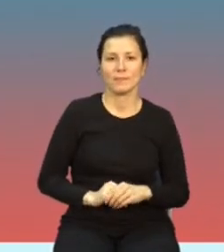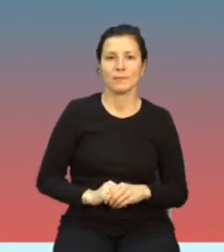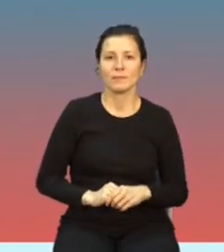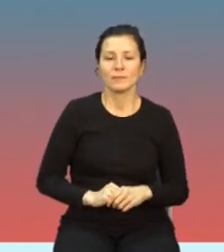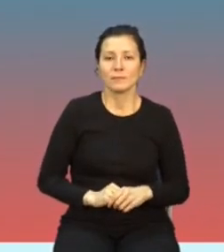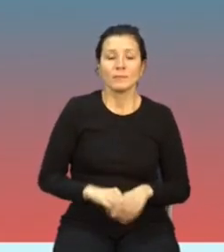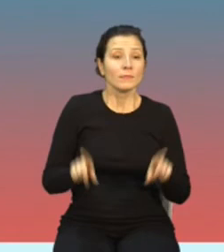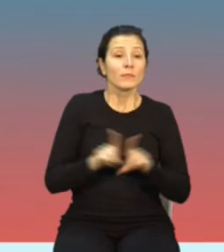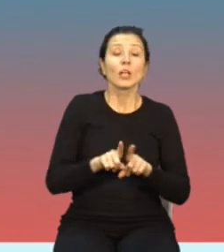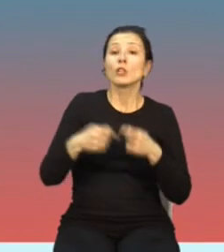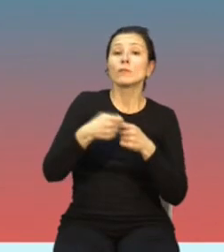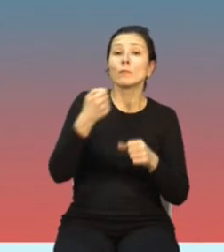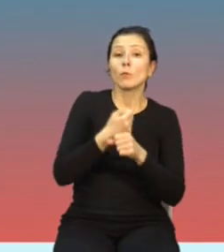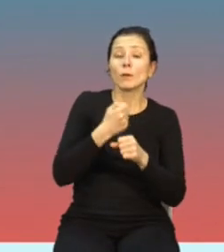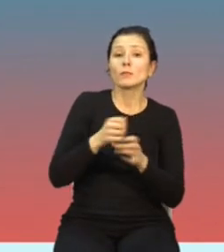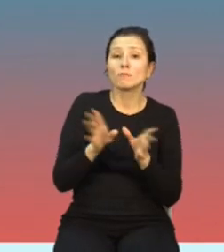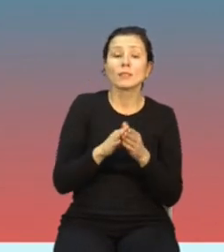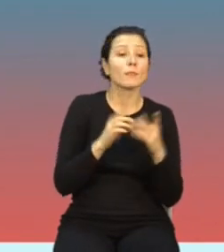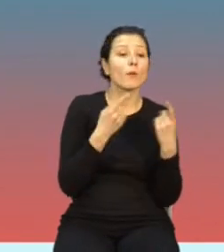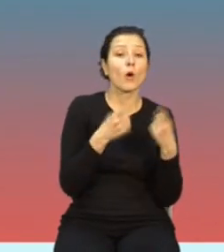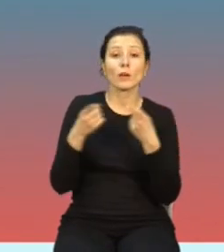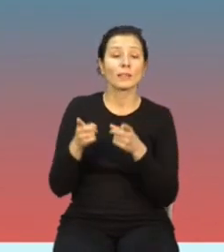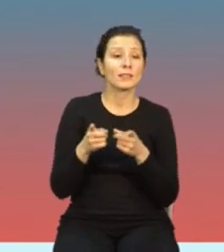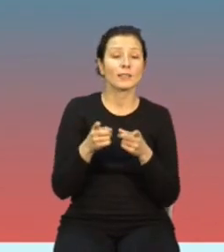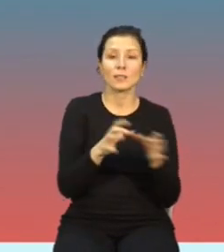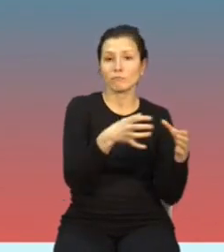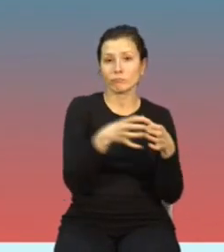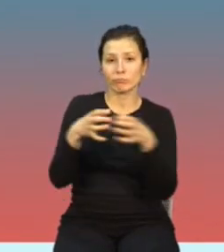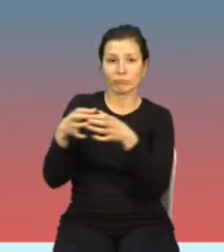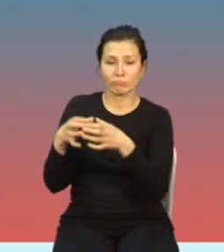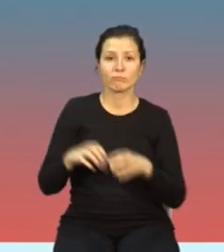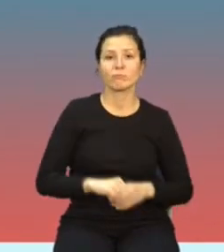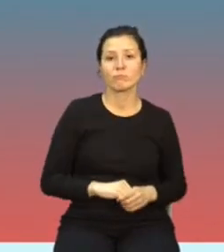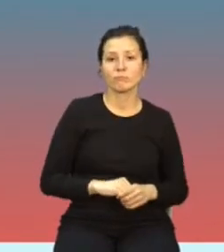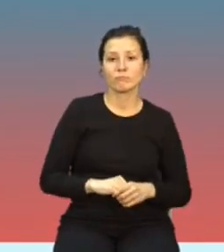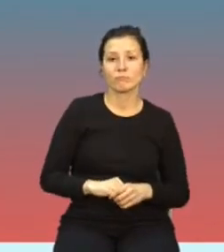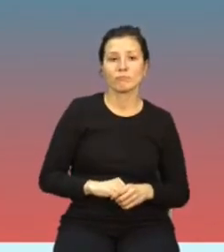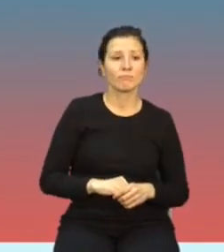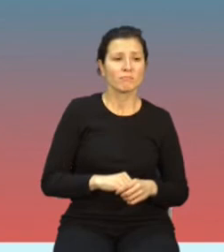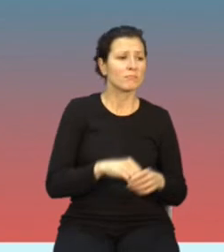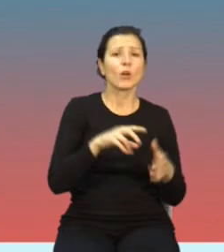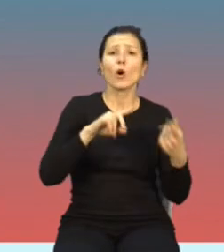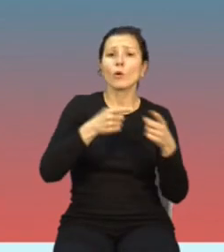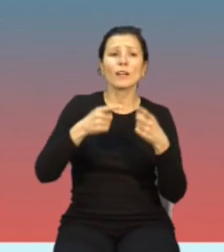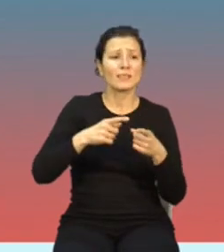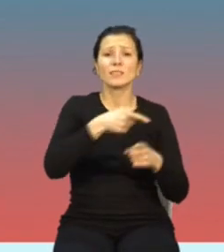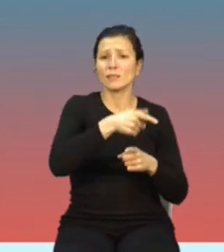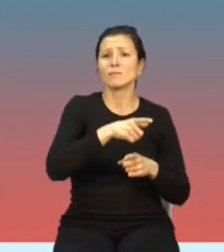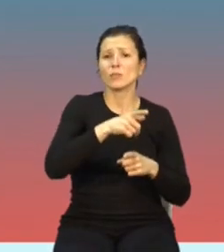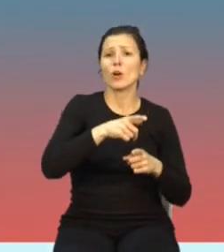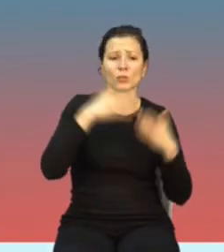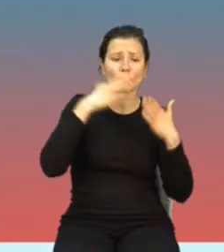współpracujemy z organizacjami planistycznymi, czyli na przykład, jeżeli mamy